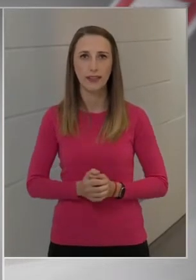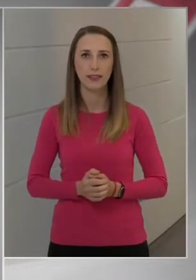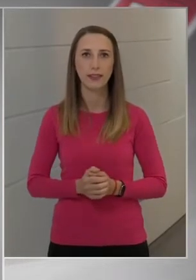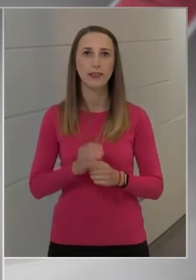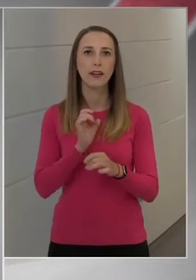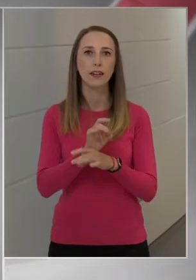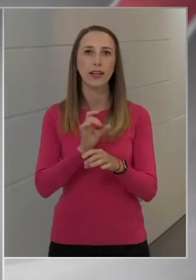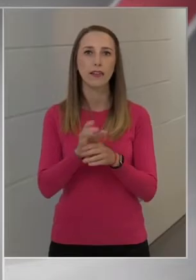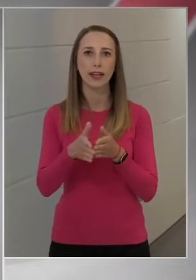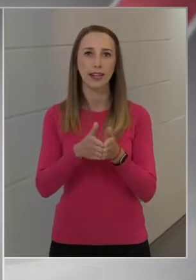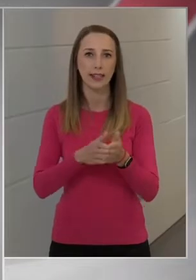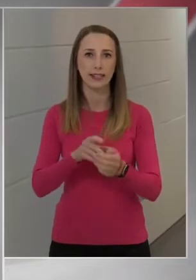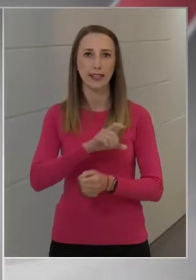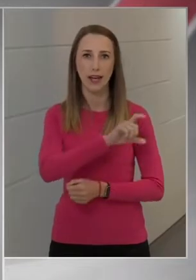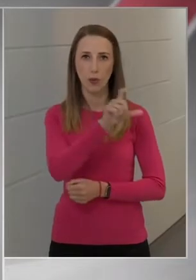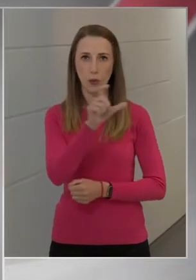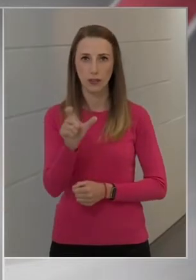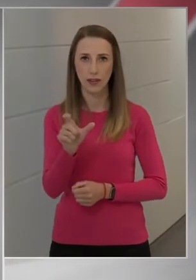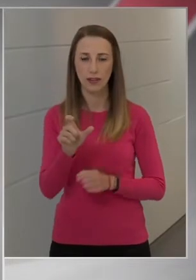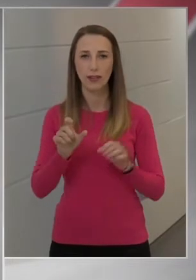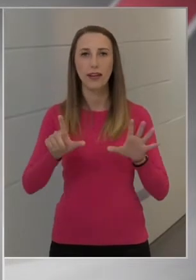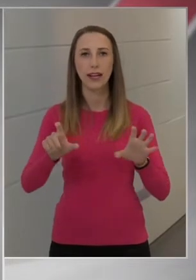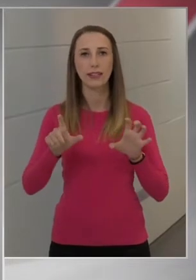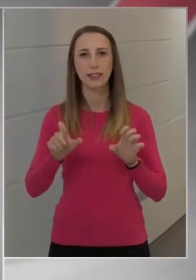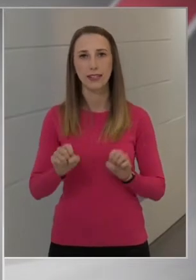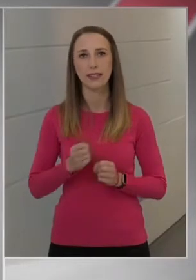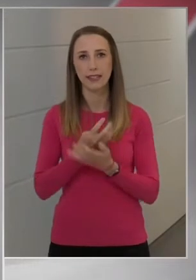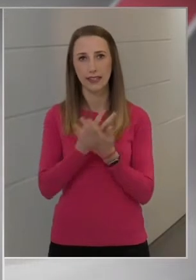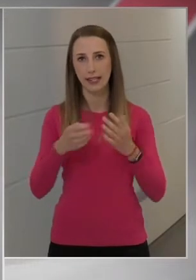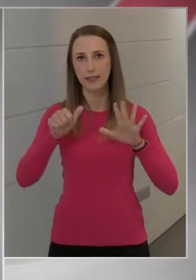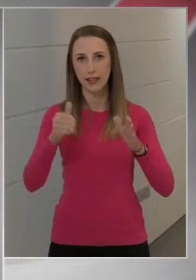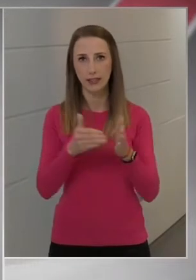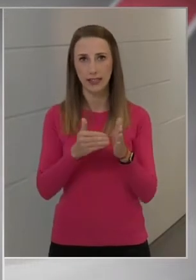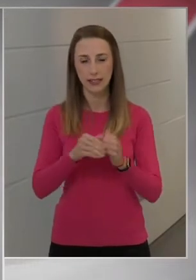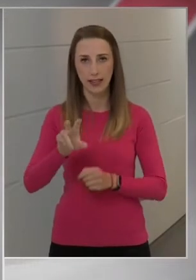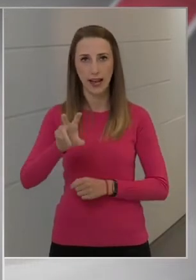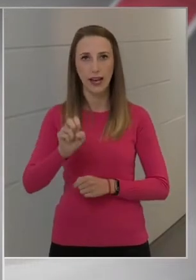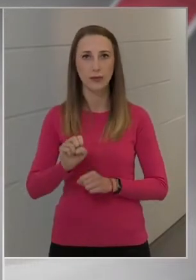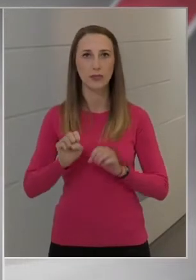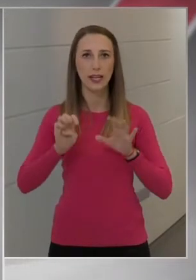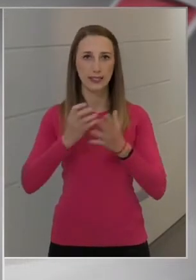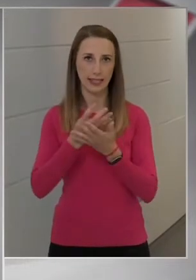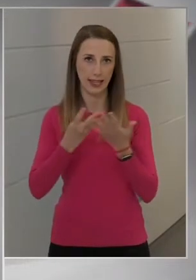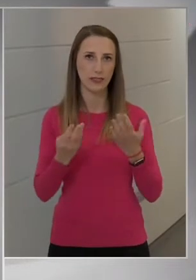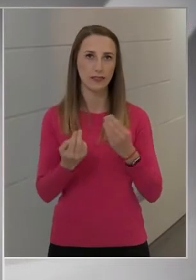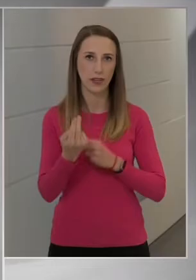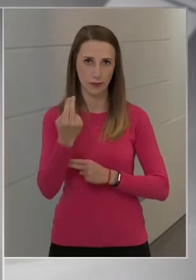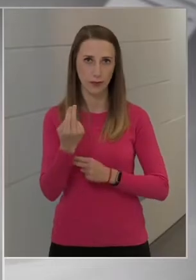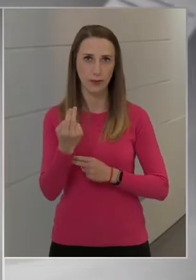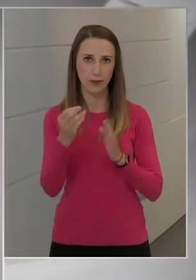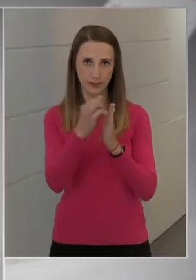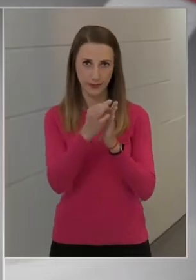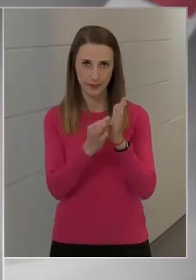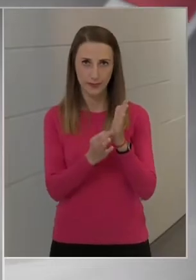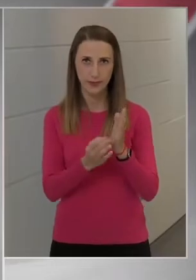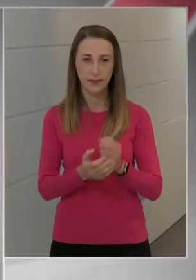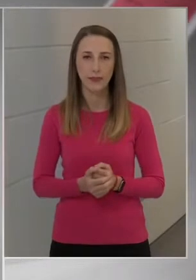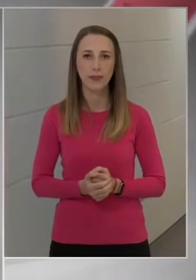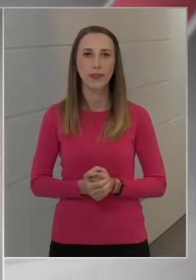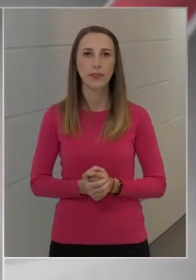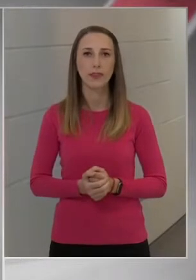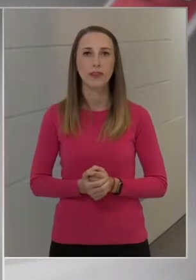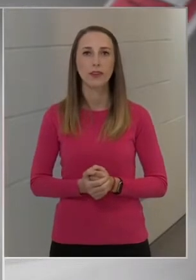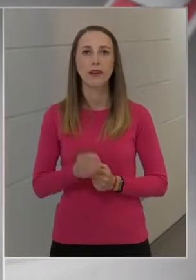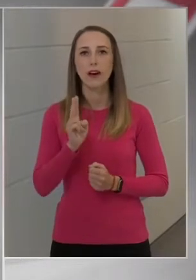járvány kezdete óta 796 390 főt tartunk nyilván, aki